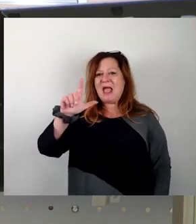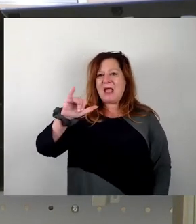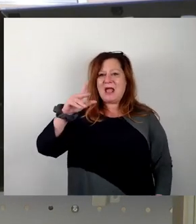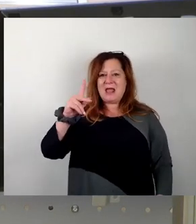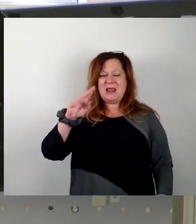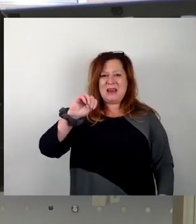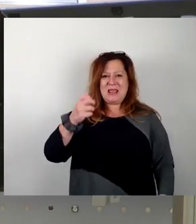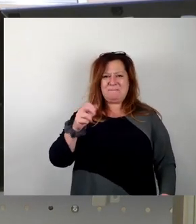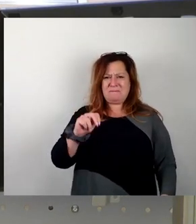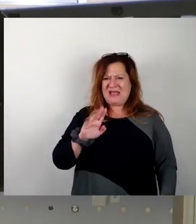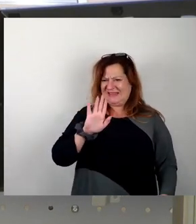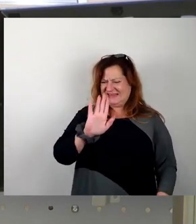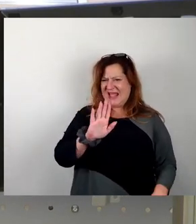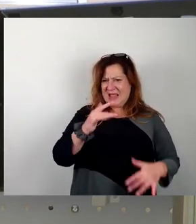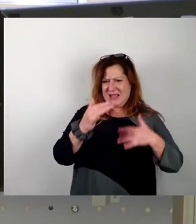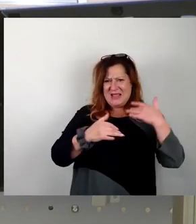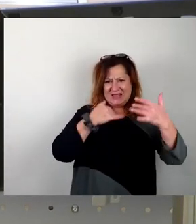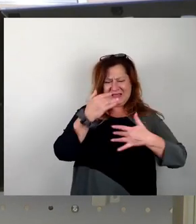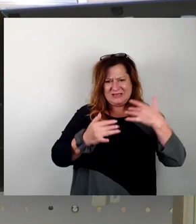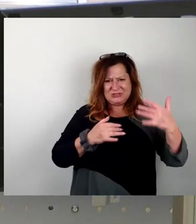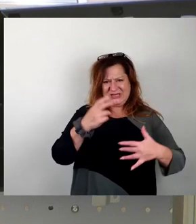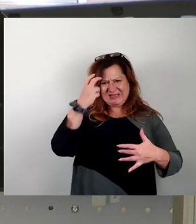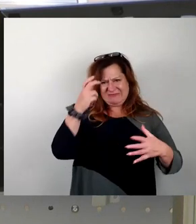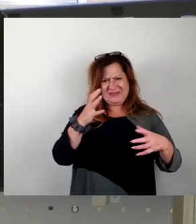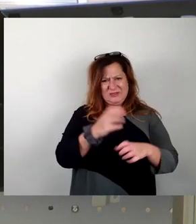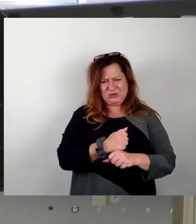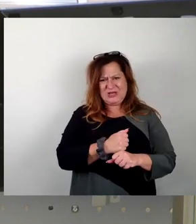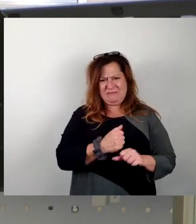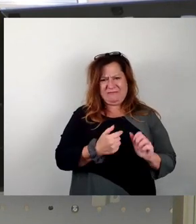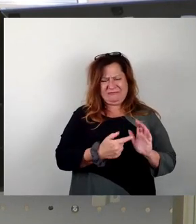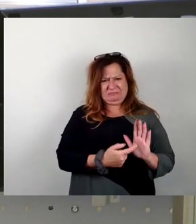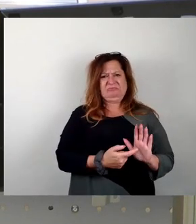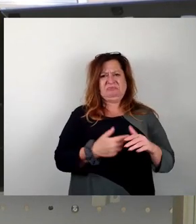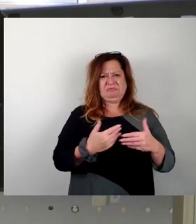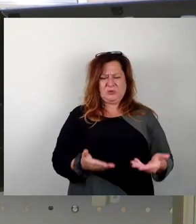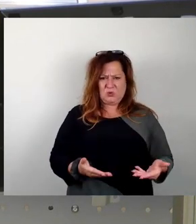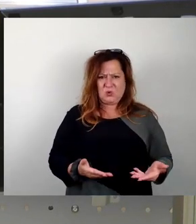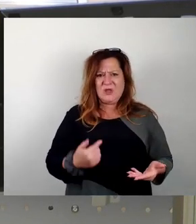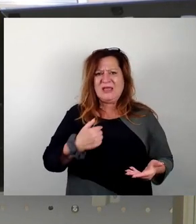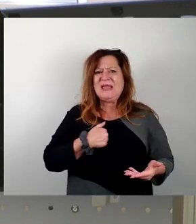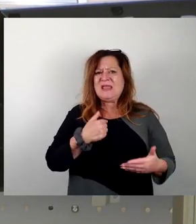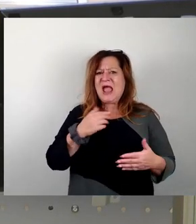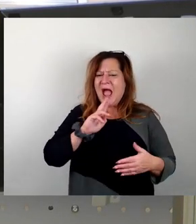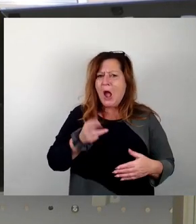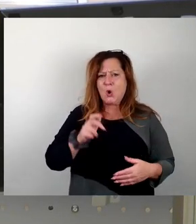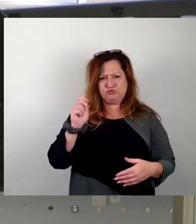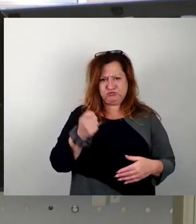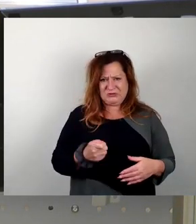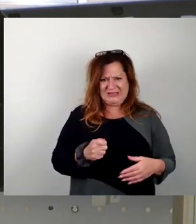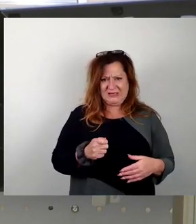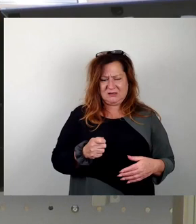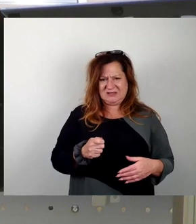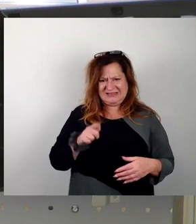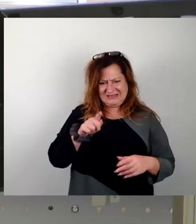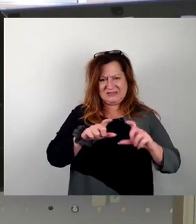Darstellung der Geschichtswissenschaften auf den Plan gerufen. Also ich habe die ja durchaus auch mal studiert und es ist mitnichten so, dass in den